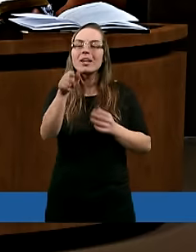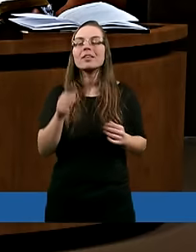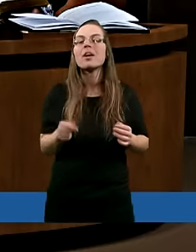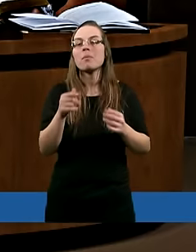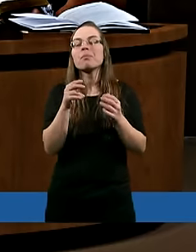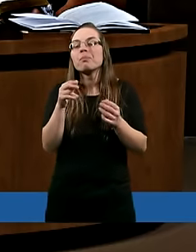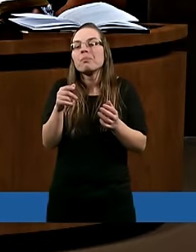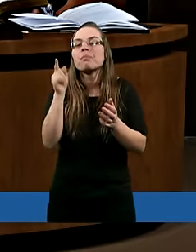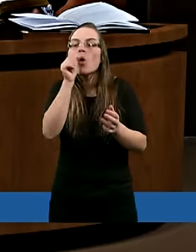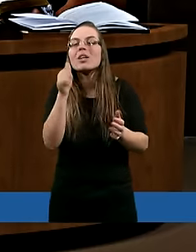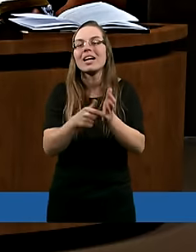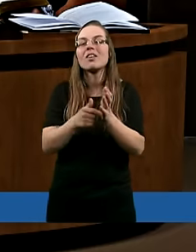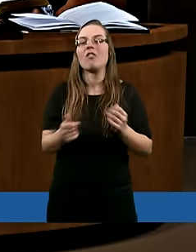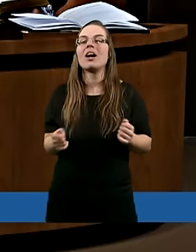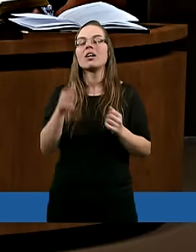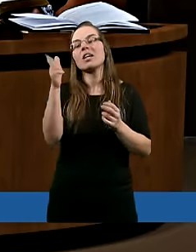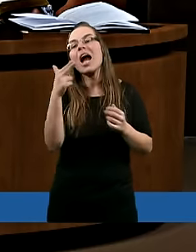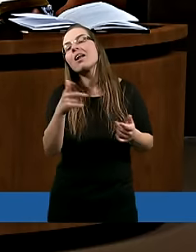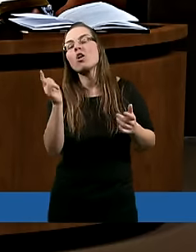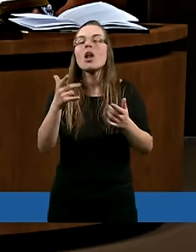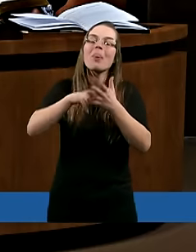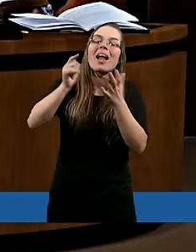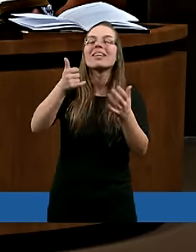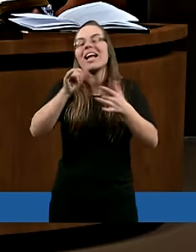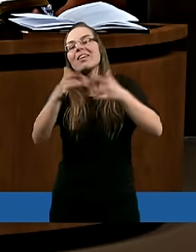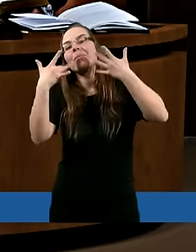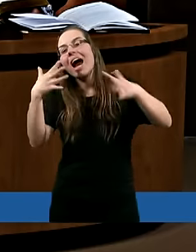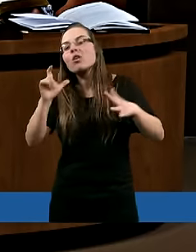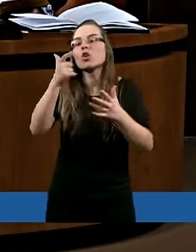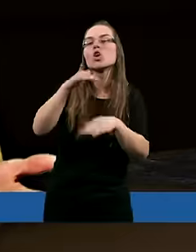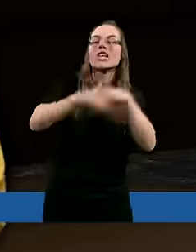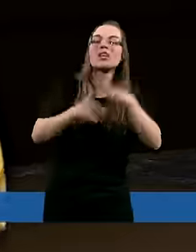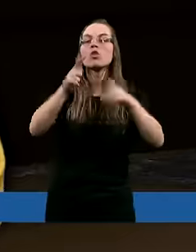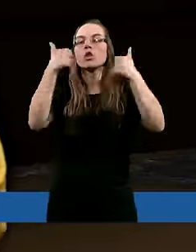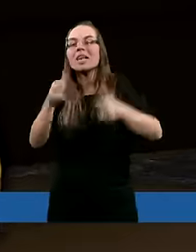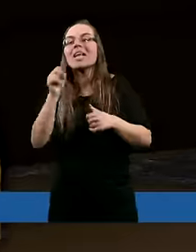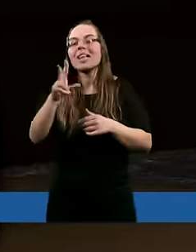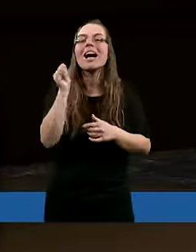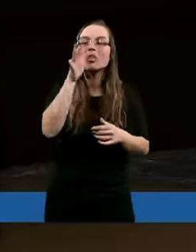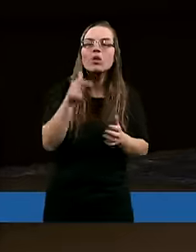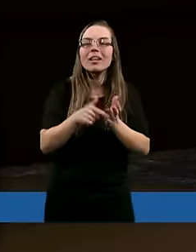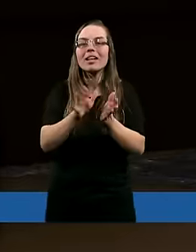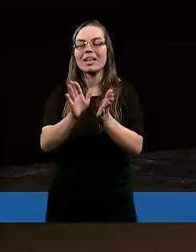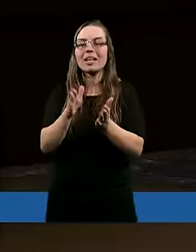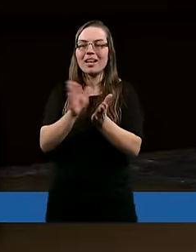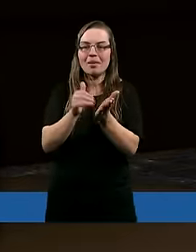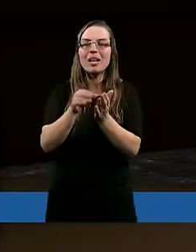takie przyziemne bardzo, że o coś sobie kupiliśmy, no to jesteśmy radośni, szczęśliwi albo coś tam. Takie typowo przyziemne.